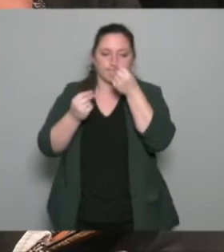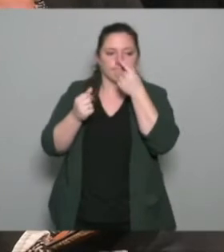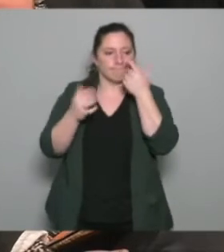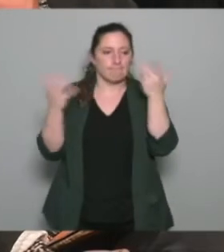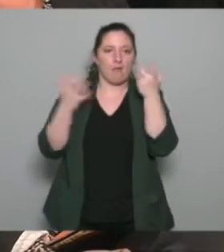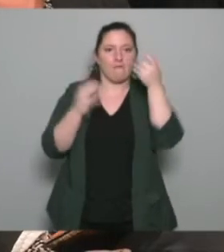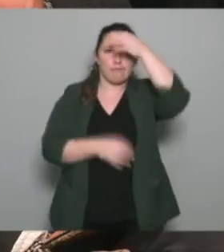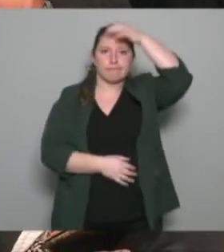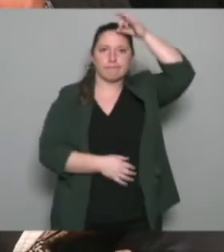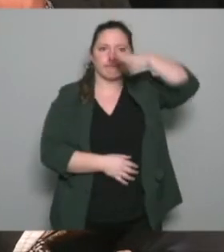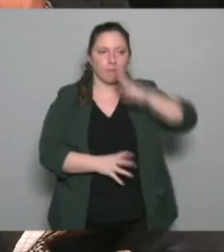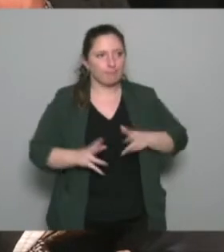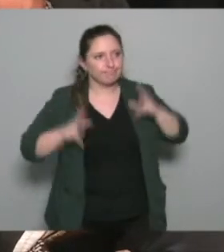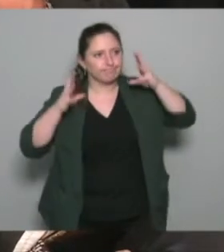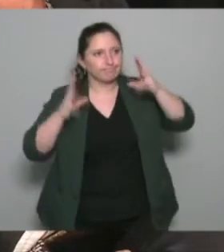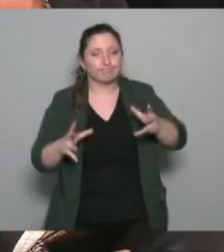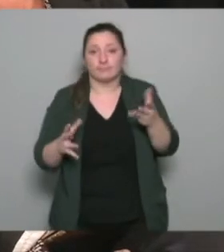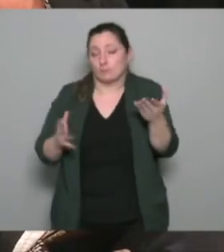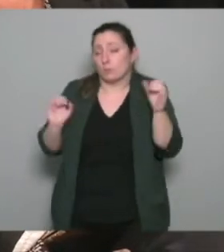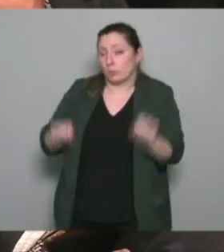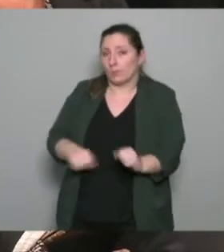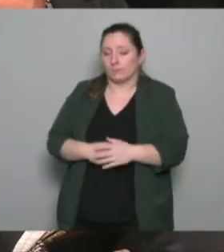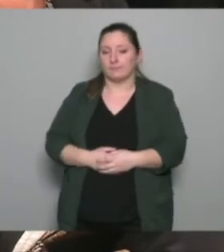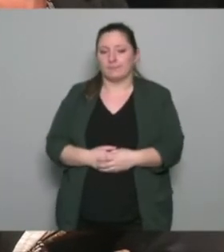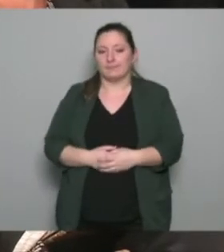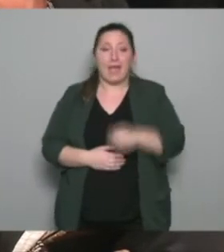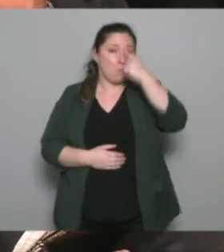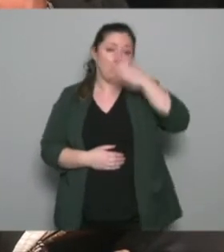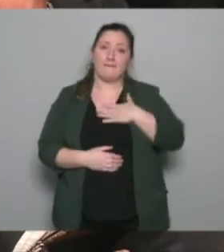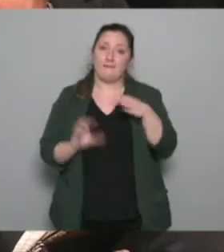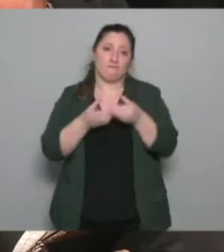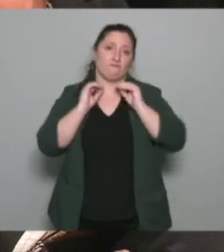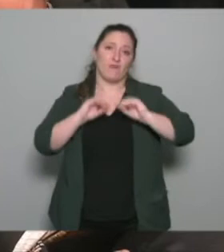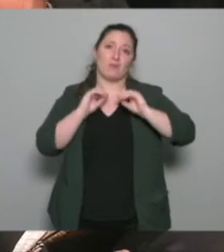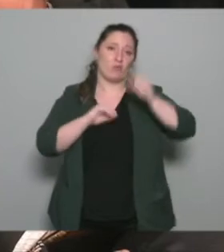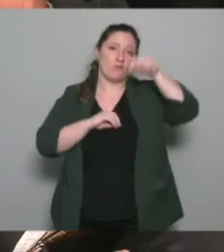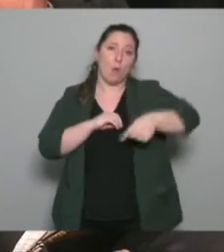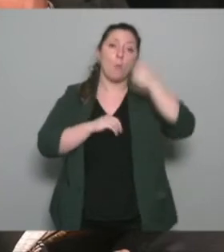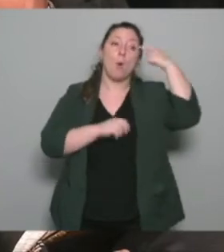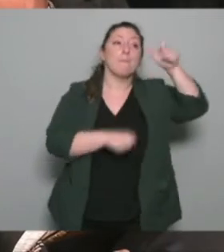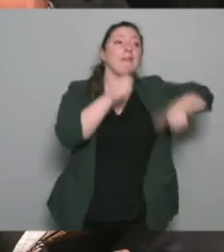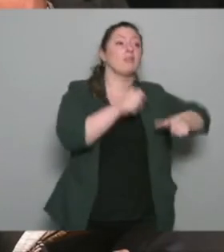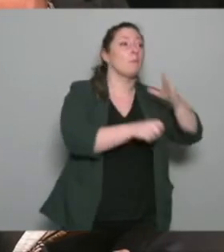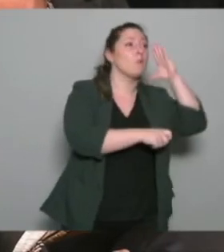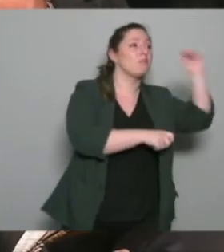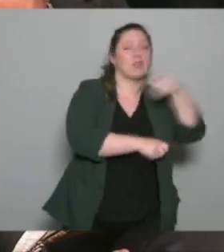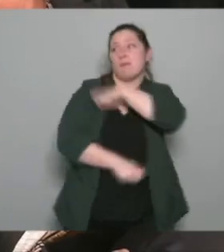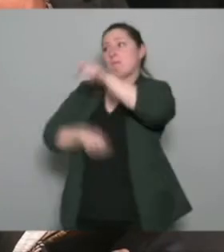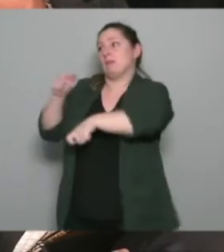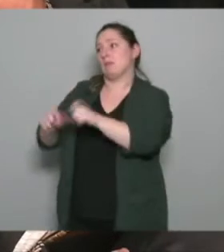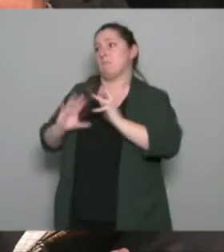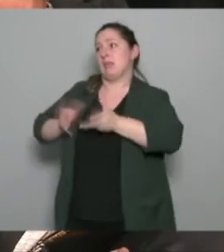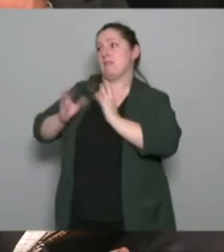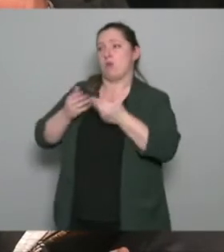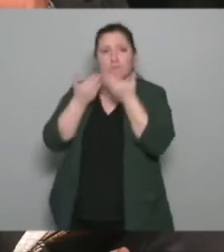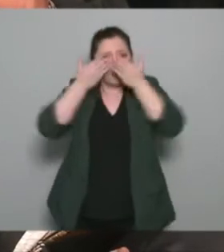et à entrer dans les dispositifs de formation je crois que les formations il faut qu'elles concernent autant les professionnels que les bénévoles il ne pas qu